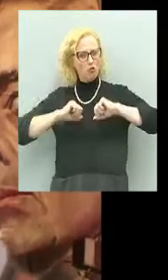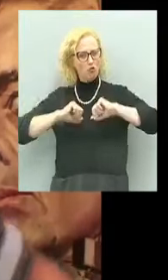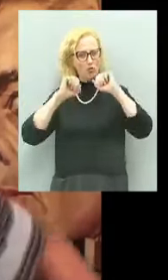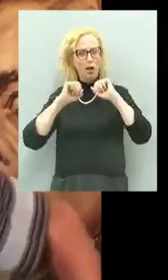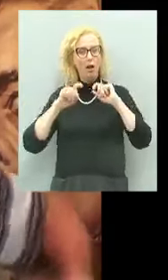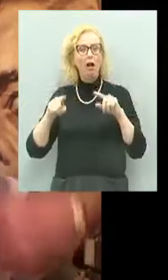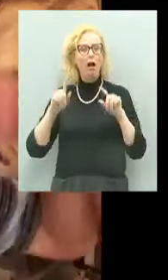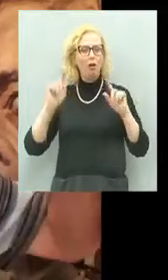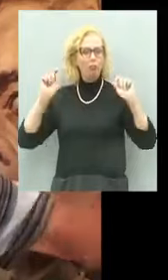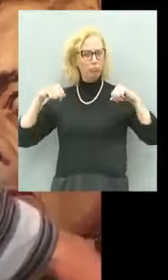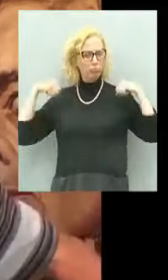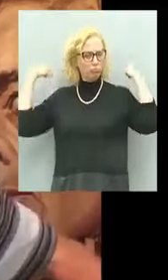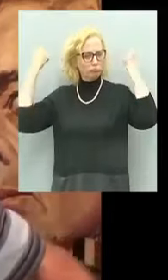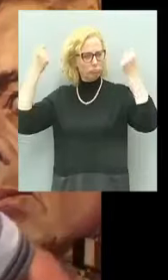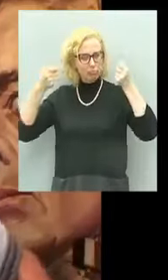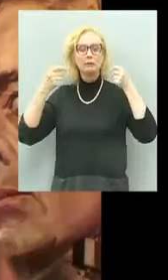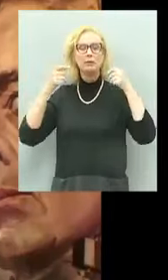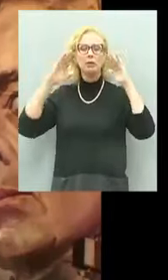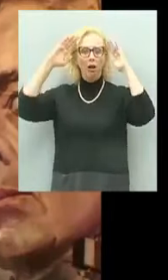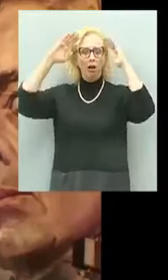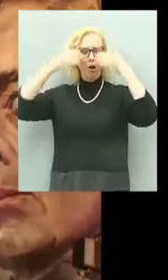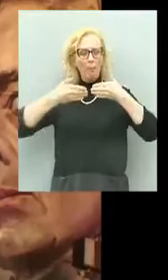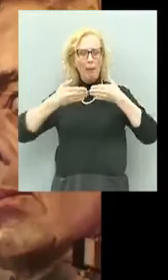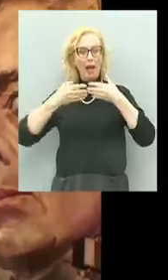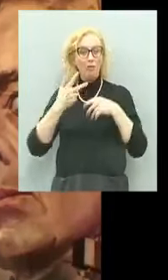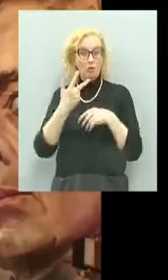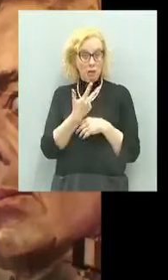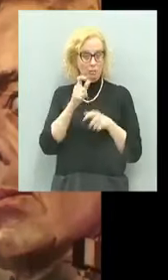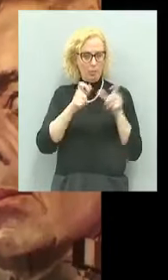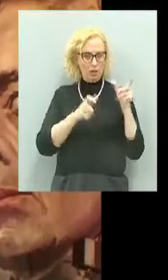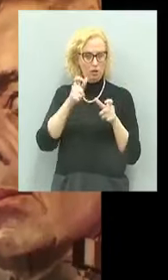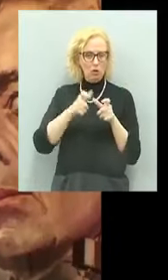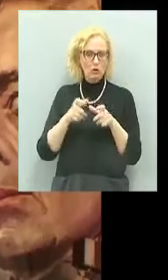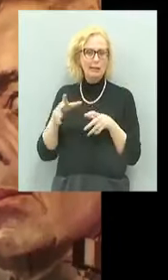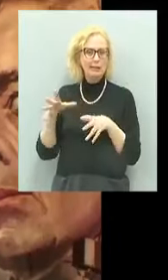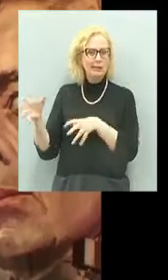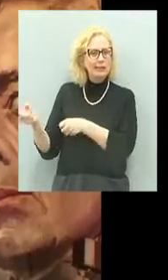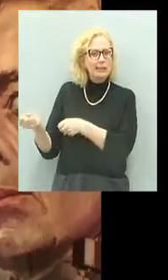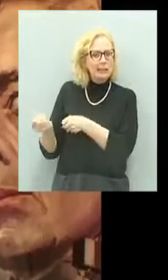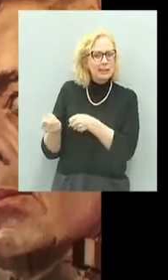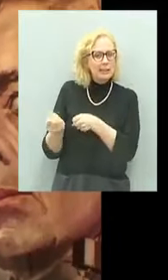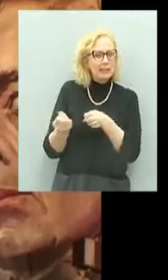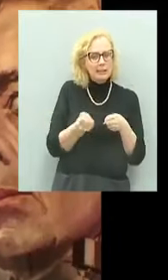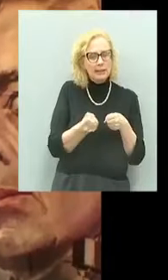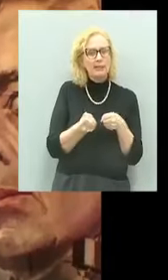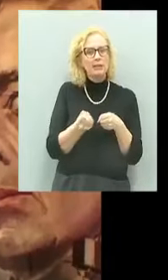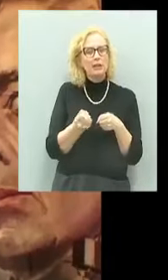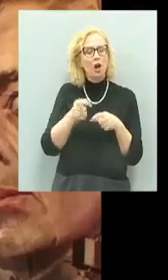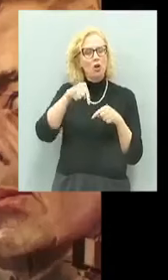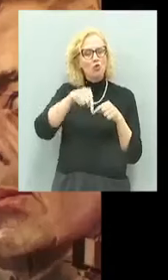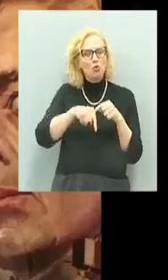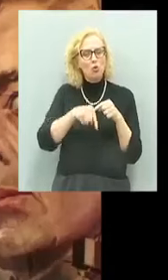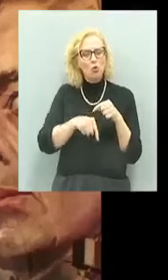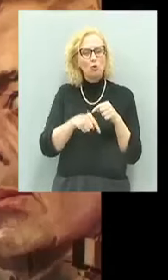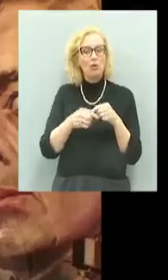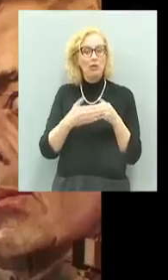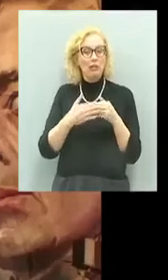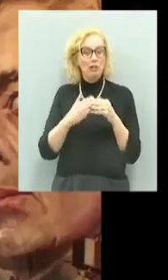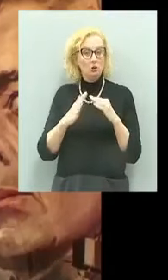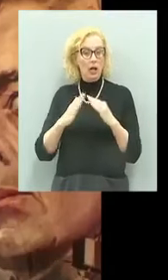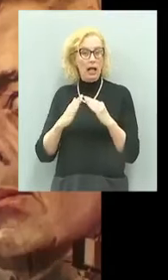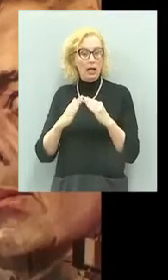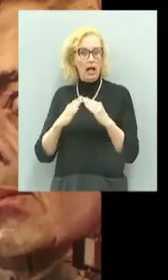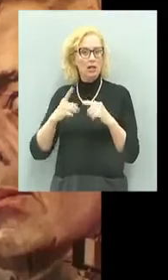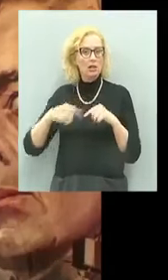l'hanno capovolto per coprire la faccia in tre, individui, hanno trascinato giù vicino a dove l'abitazione,